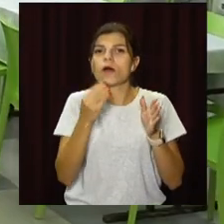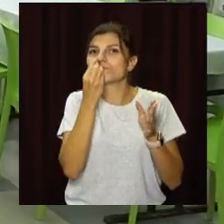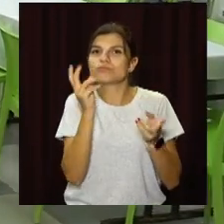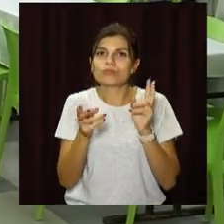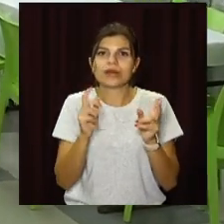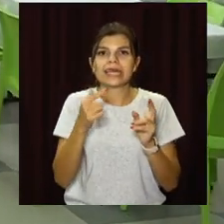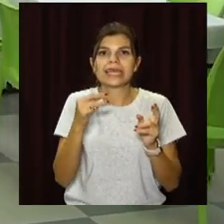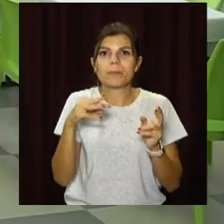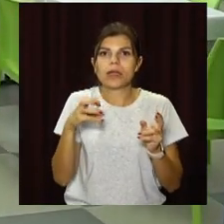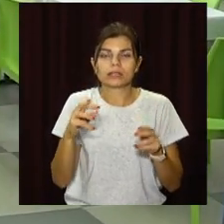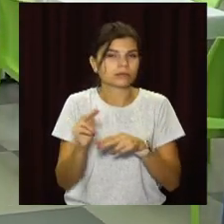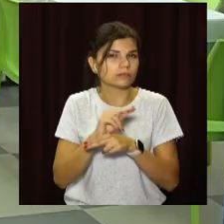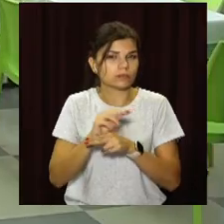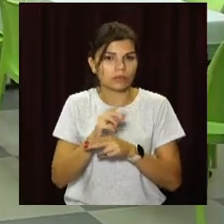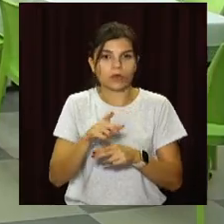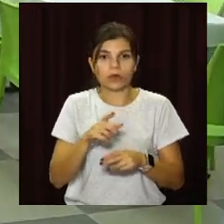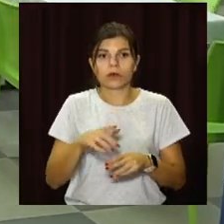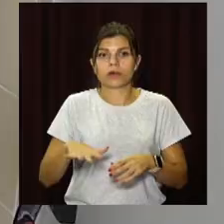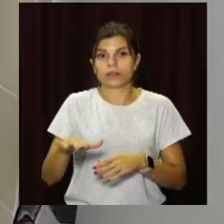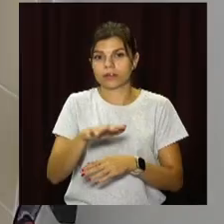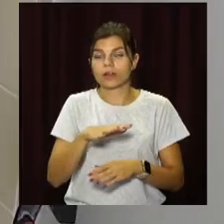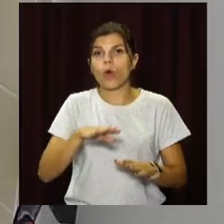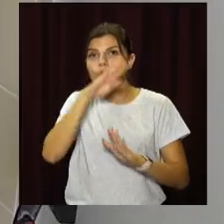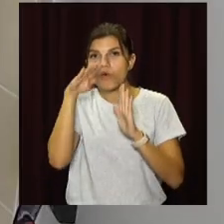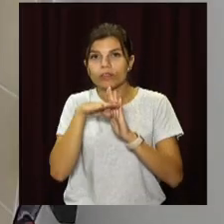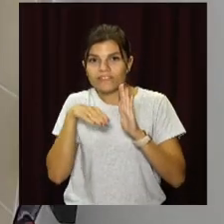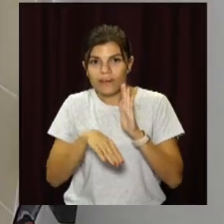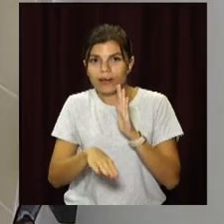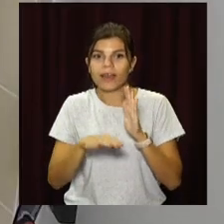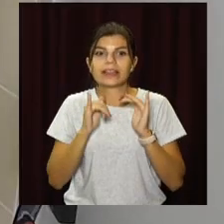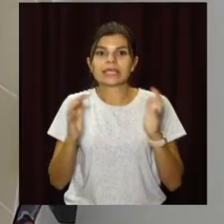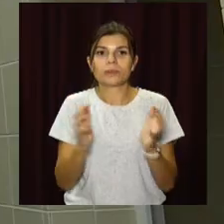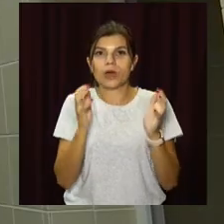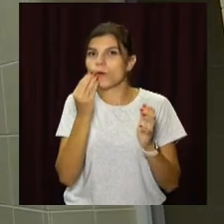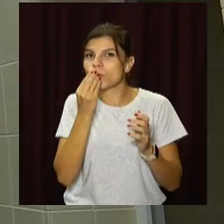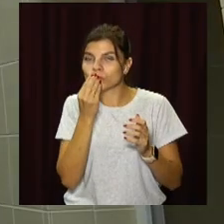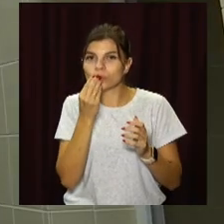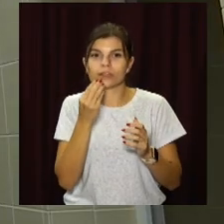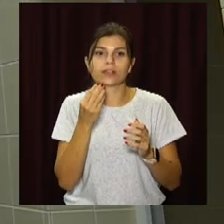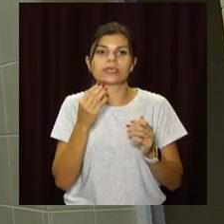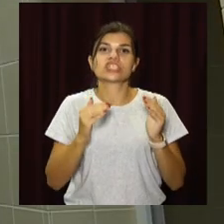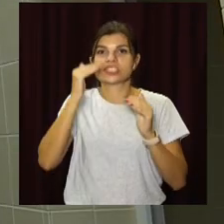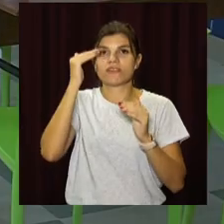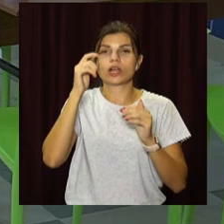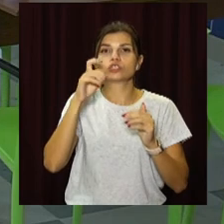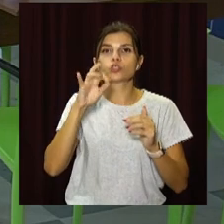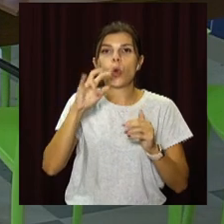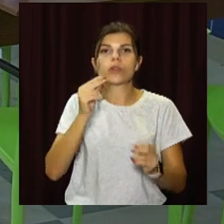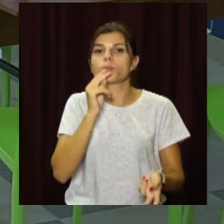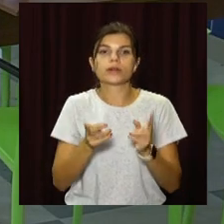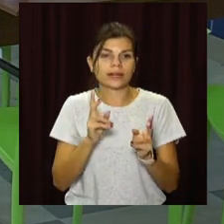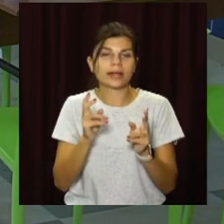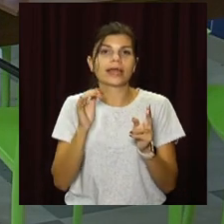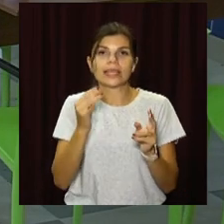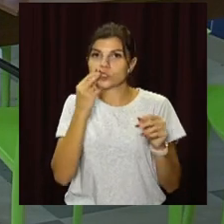гімназії. Його зробили дворівневим. Підвал обладнали під комори для зберігання продуктів, зверху – зона приготування їжі та